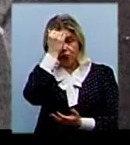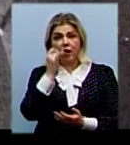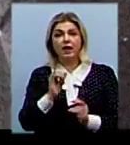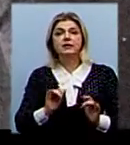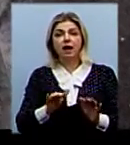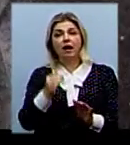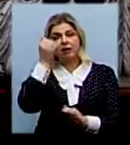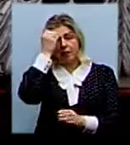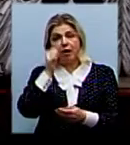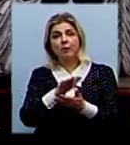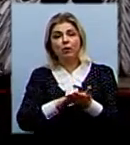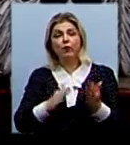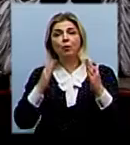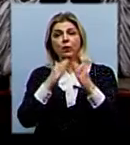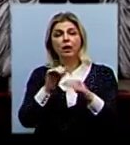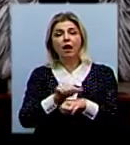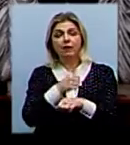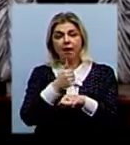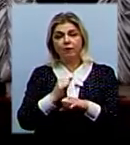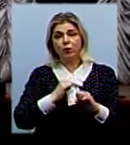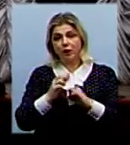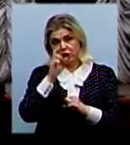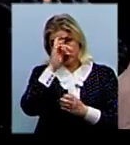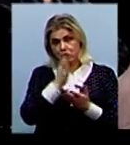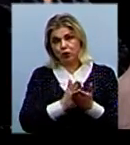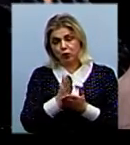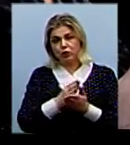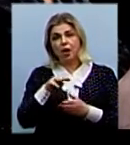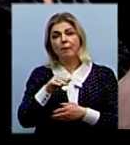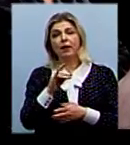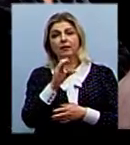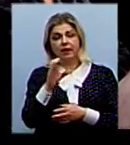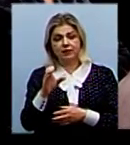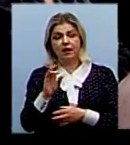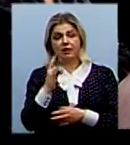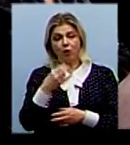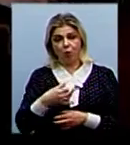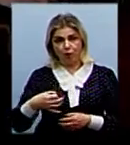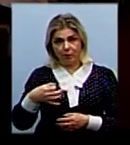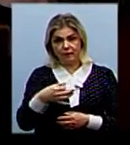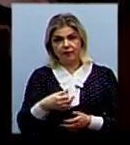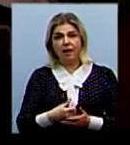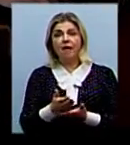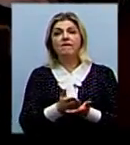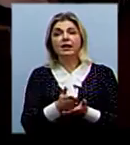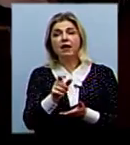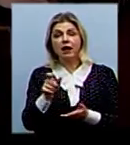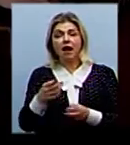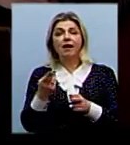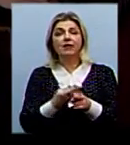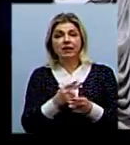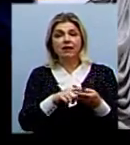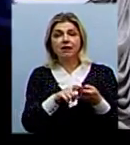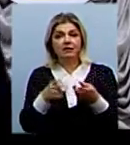пам'яті продовжується у будівлі Головного управління Державної служби з незвичайних ситуацій у Миколаївській області. Ветеранам ліквідації